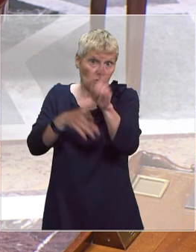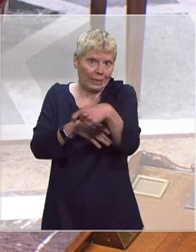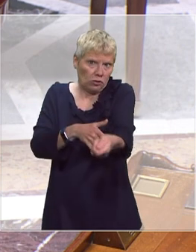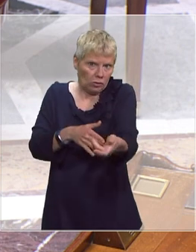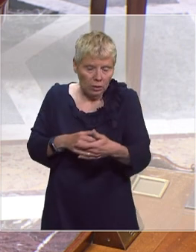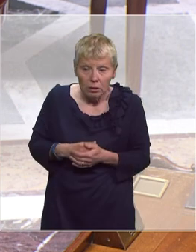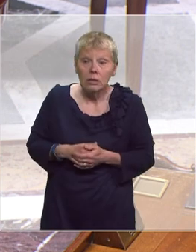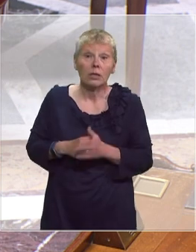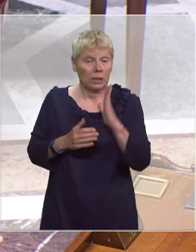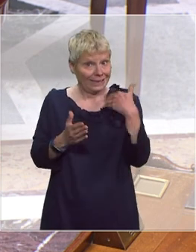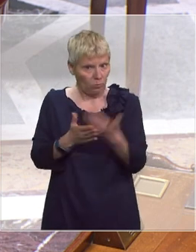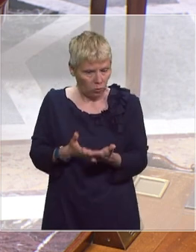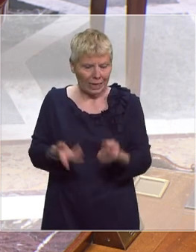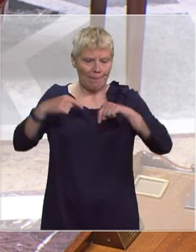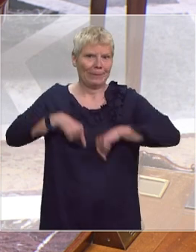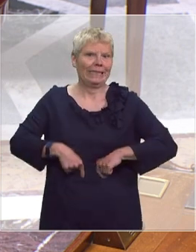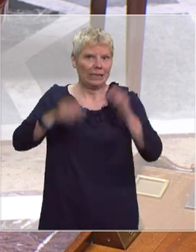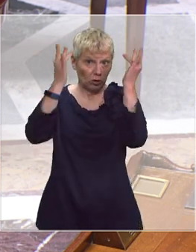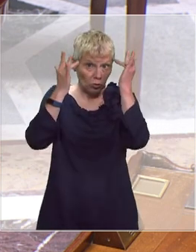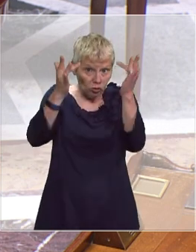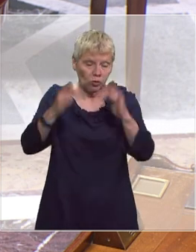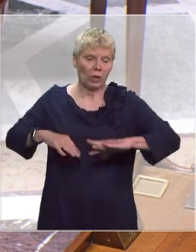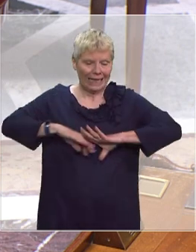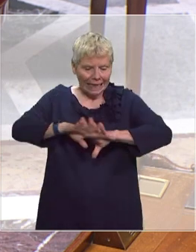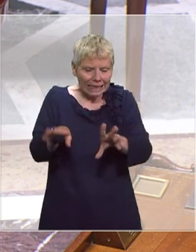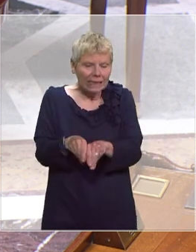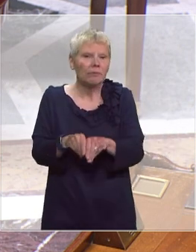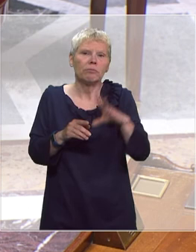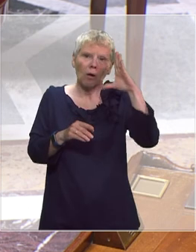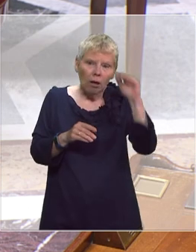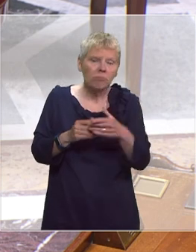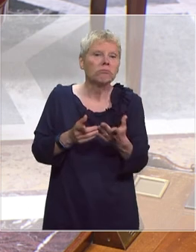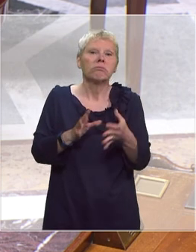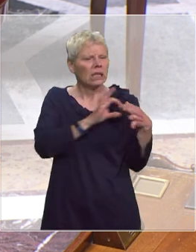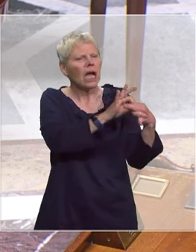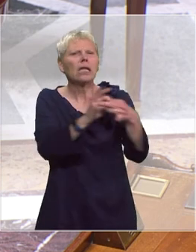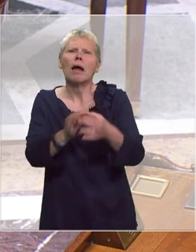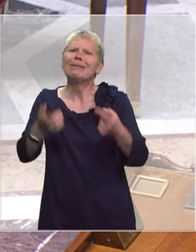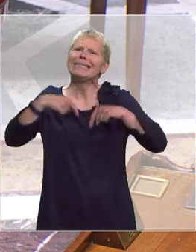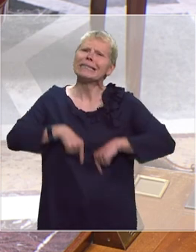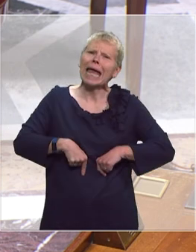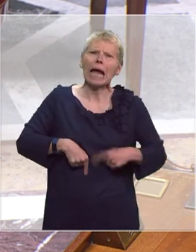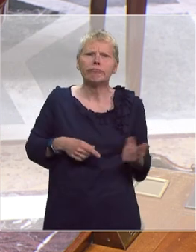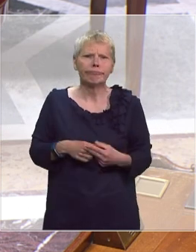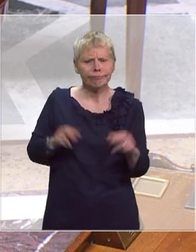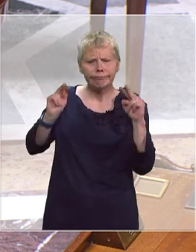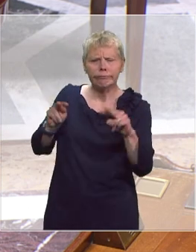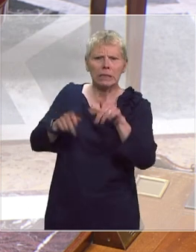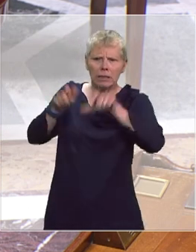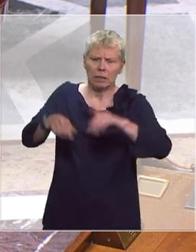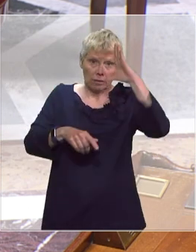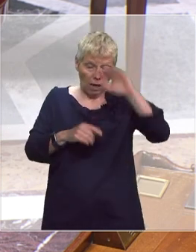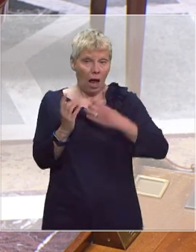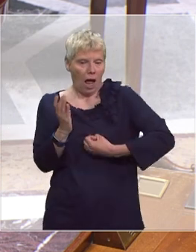raison pour laquelle le ministère de la Culture, toutes ses équipes en lien avec les autres ministères a veillé à ce que les professionnels, les